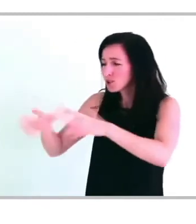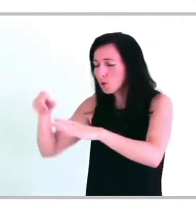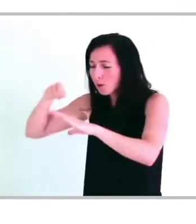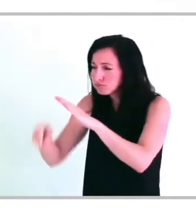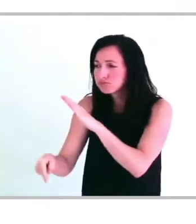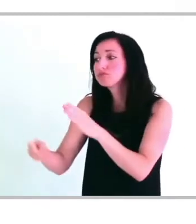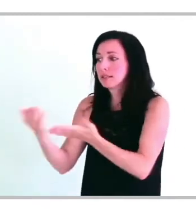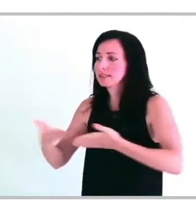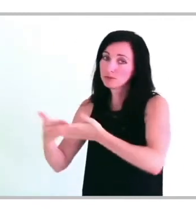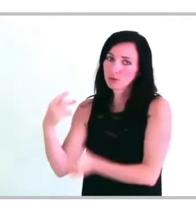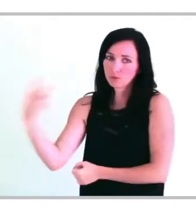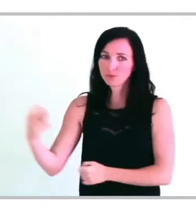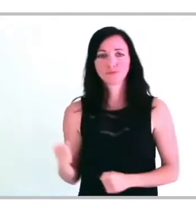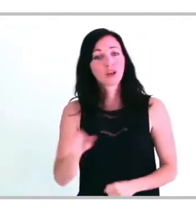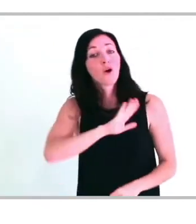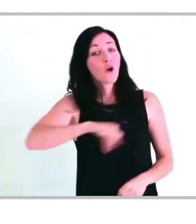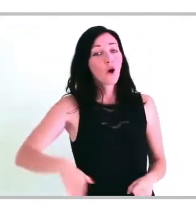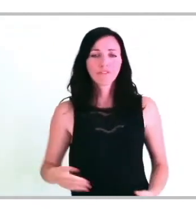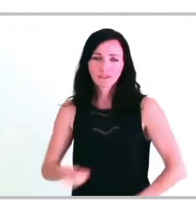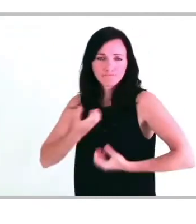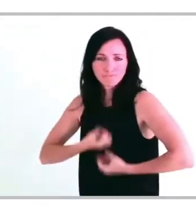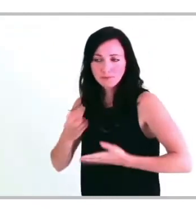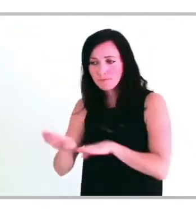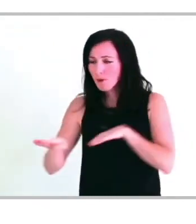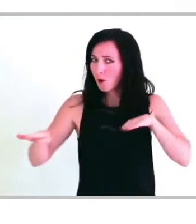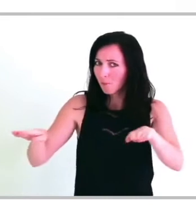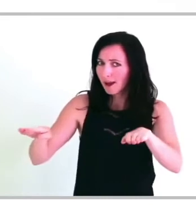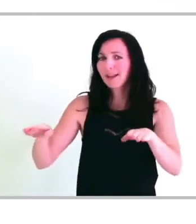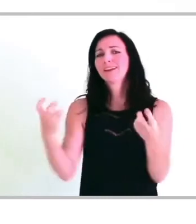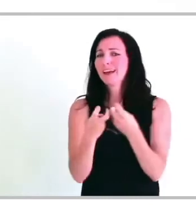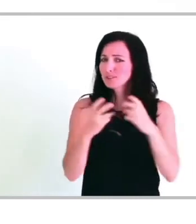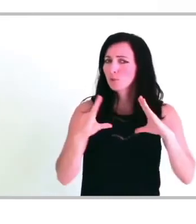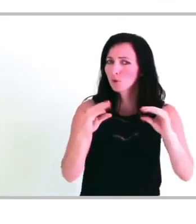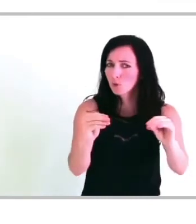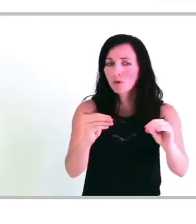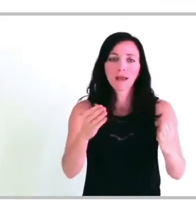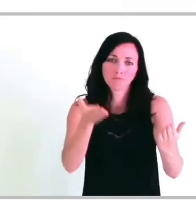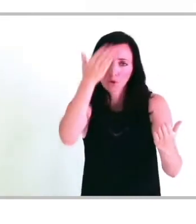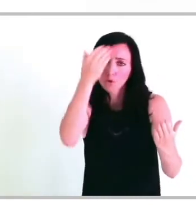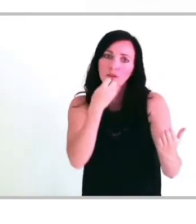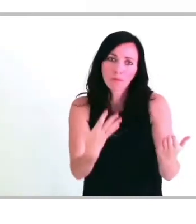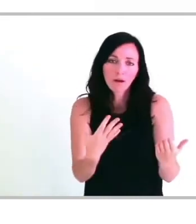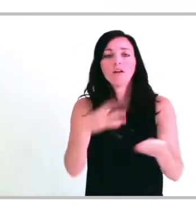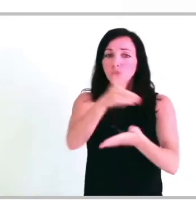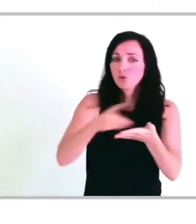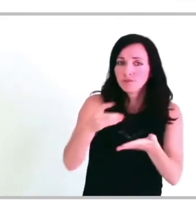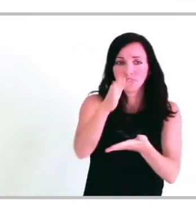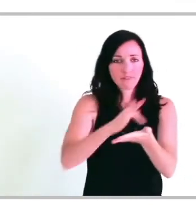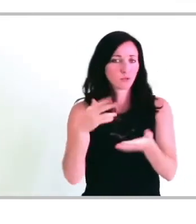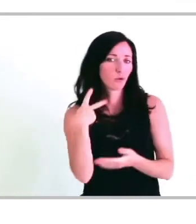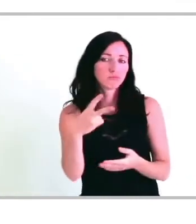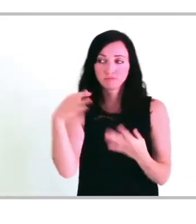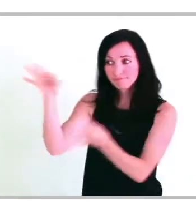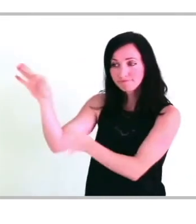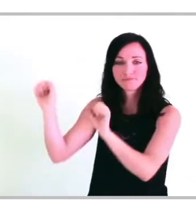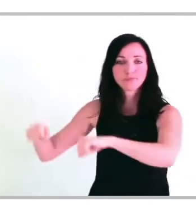comment le mécanisme fonctionnerait dans son cas à elle. Et enfin, illustrez vos propos avec un exemple, par exemple